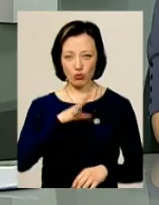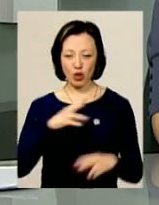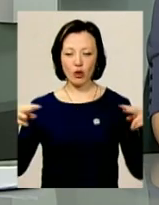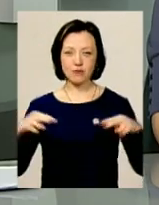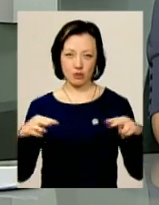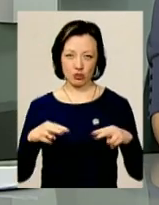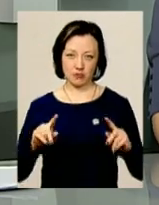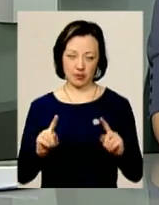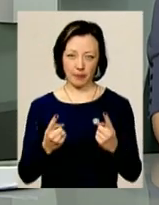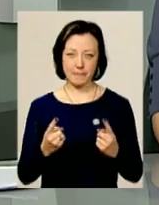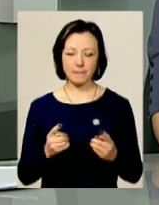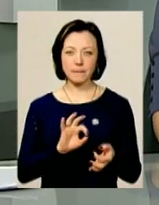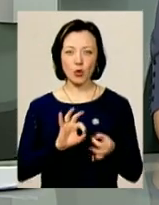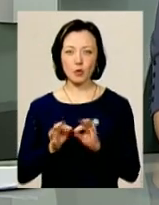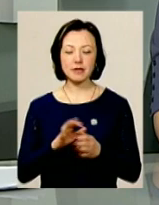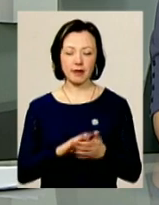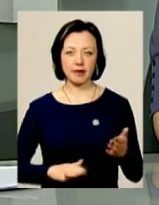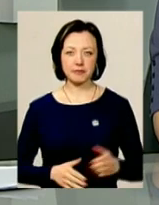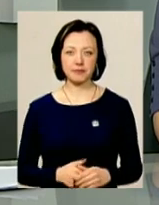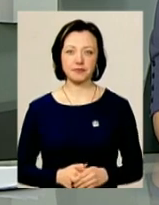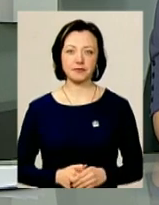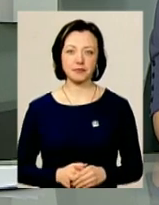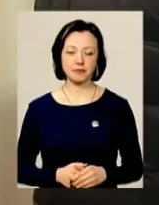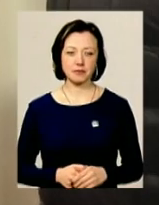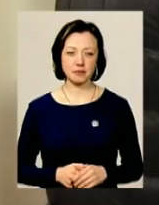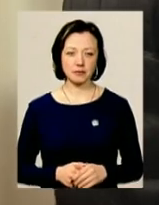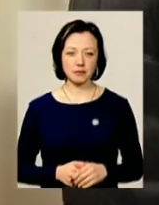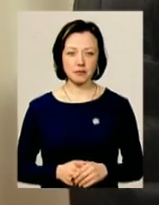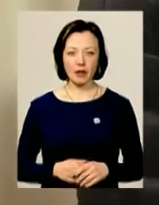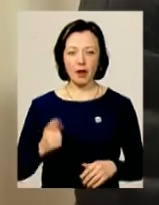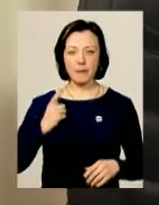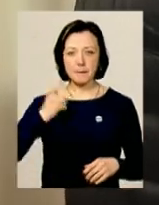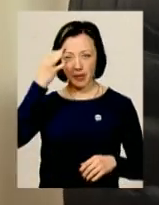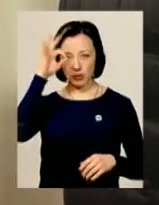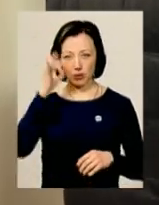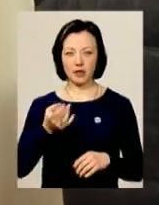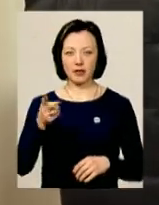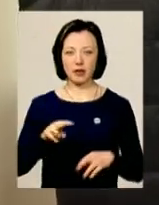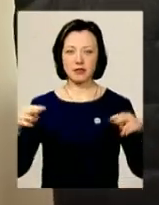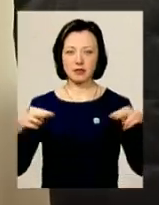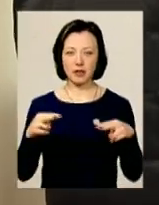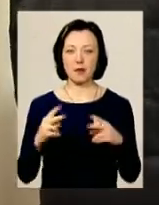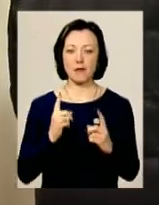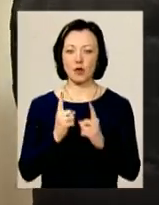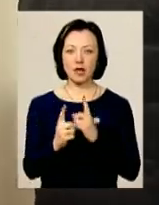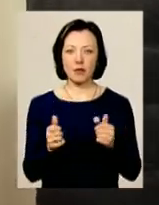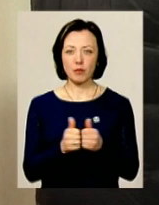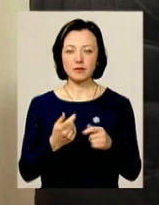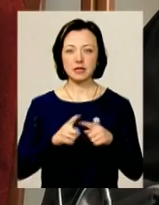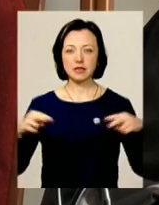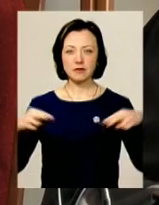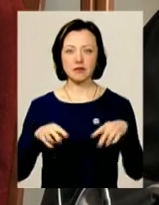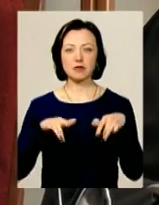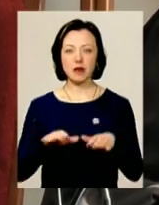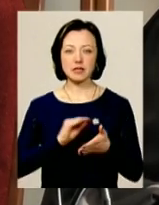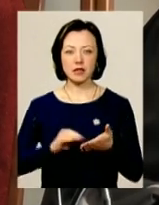очевидцями затримання. Подробиці розкаже Вікторія Паламар. Патрульний і двоє очевидців, які проїжджали повз. Це свідки у